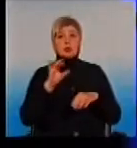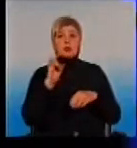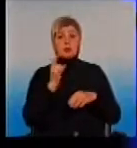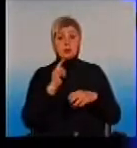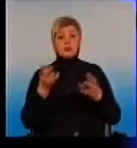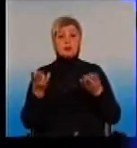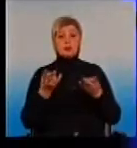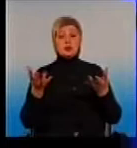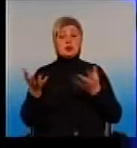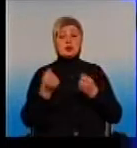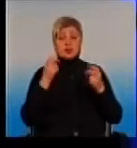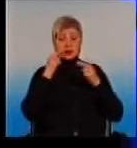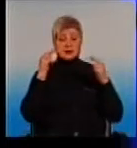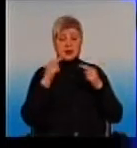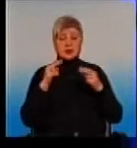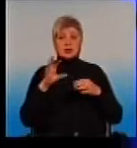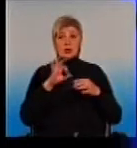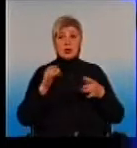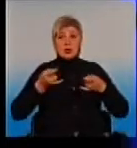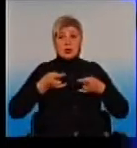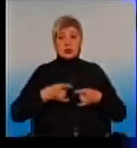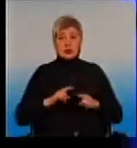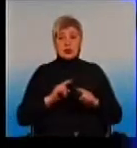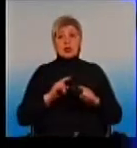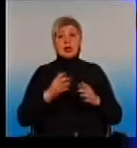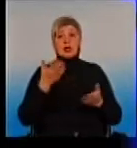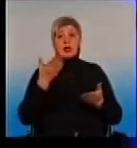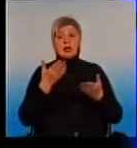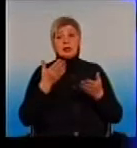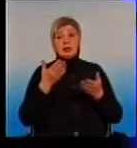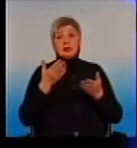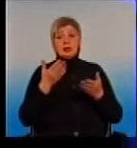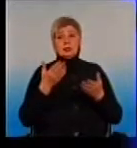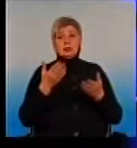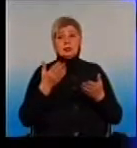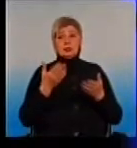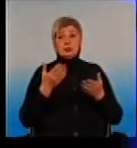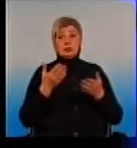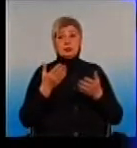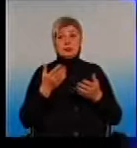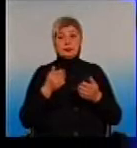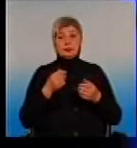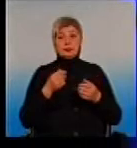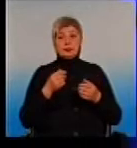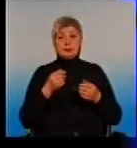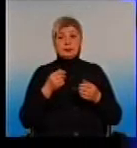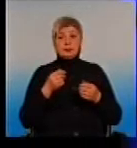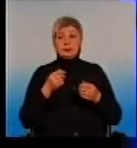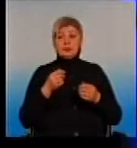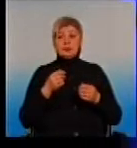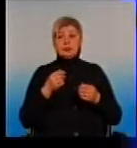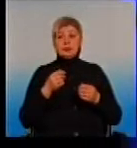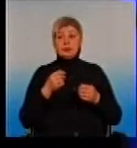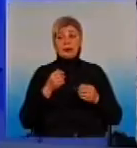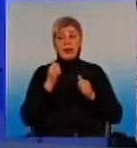взяти свідетельство о рожденні. Якщо дитина вже отримав ID-карт, то, звісно, він берет свій ID-карт і записується.